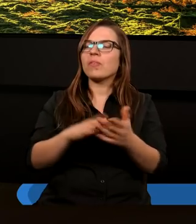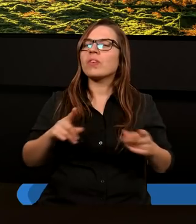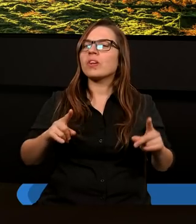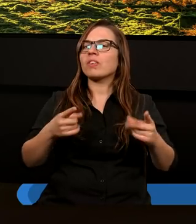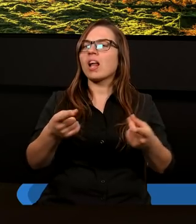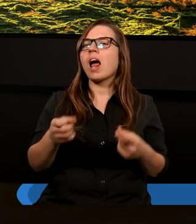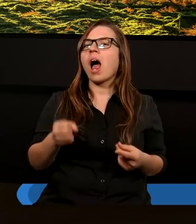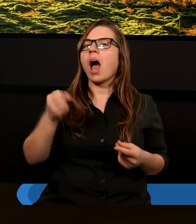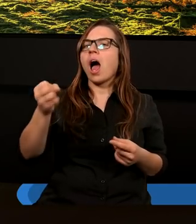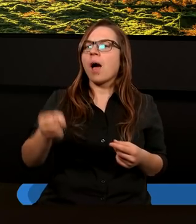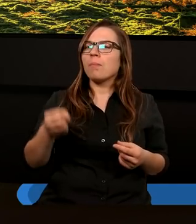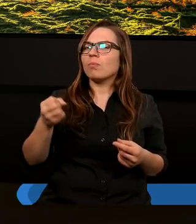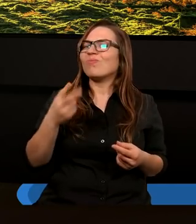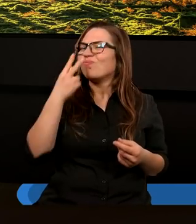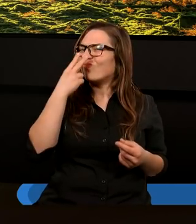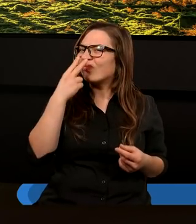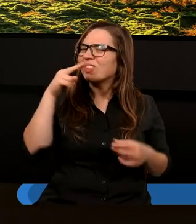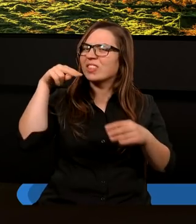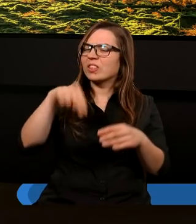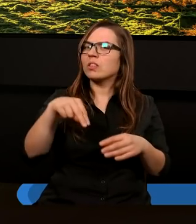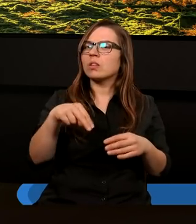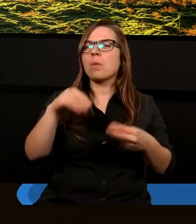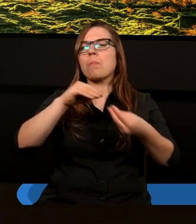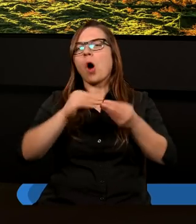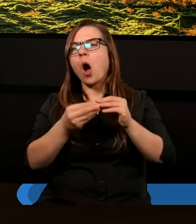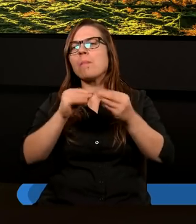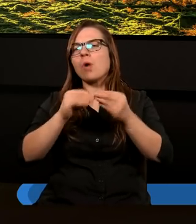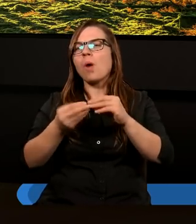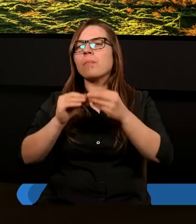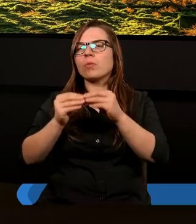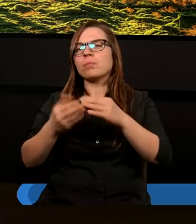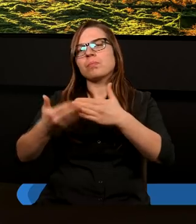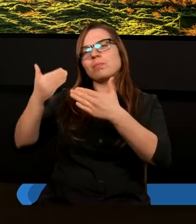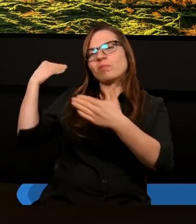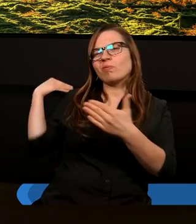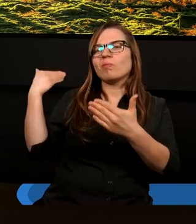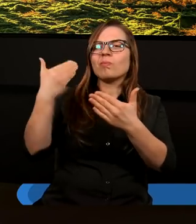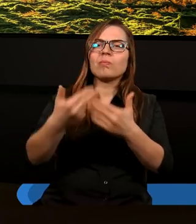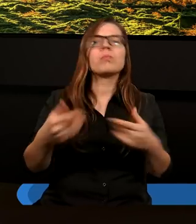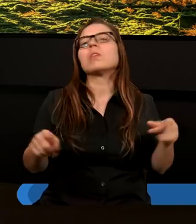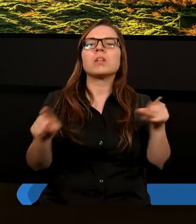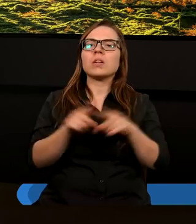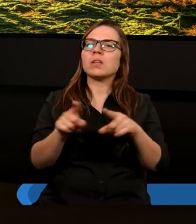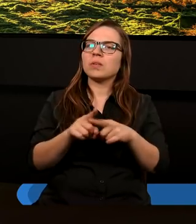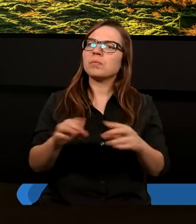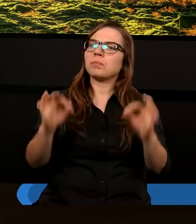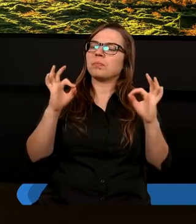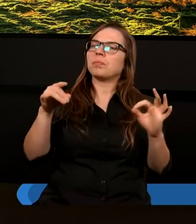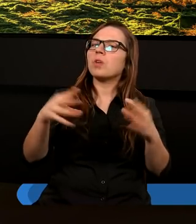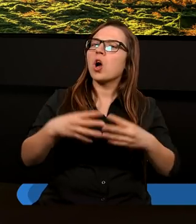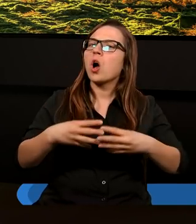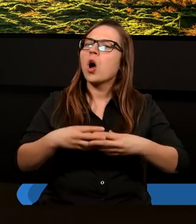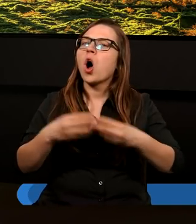apostolskich, widać, że pojawiały się tam problemy i to problemy dosyć poważne. I widać, że wraz z jego rozwojem